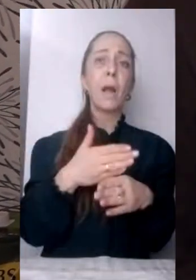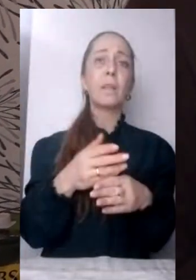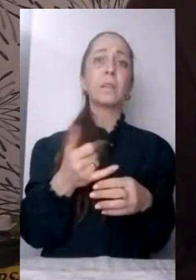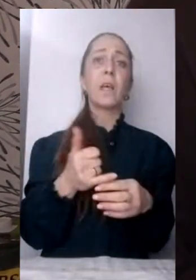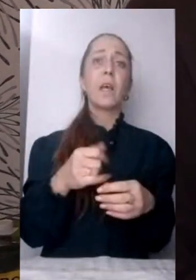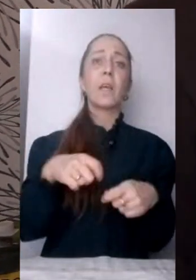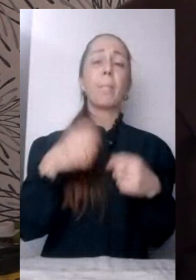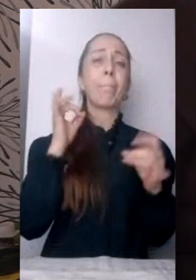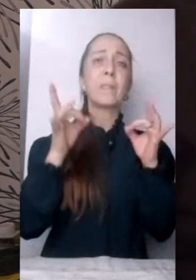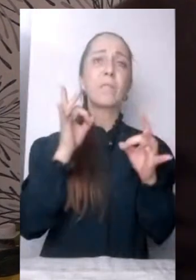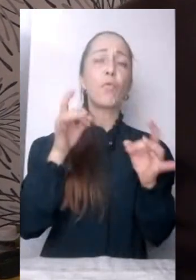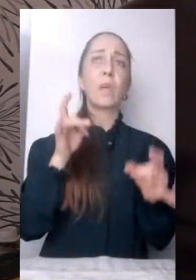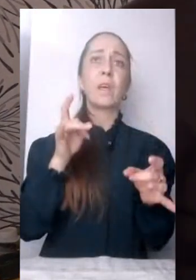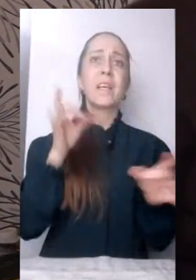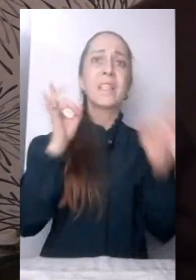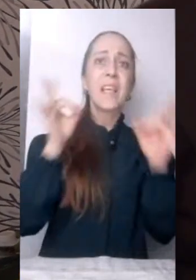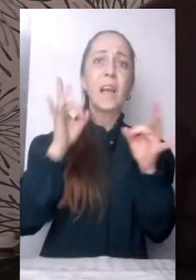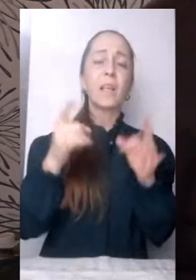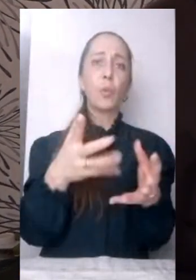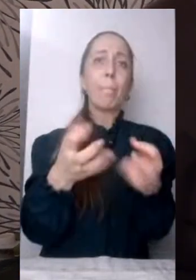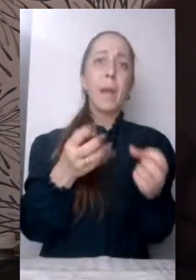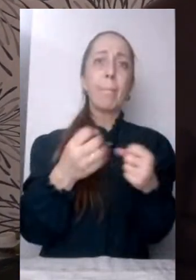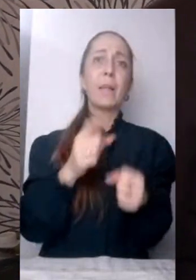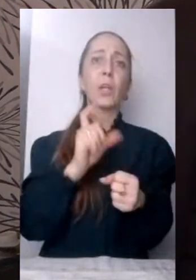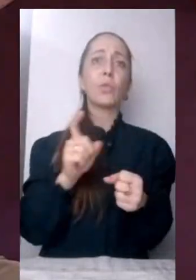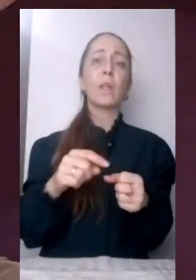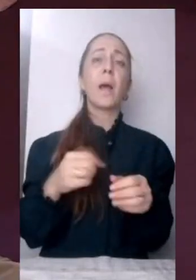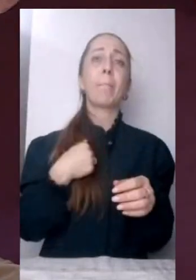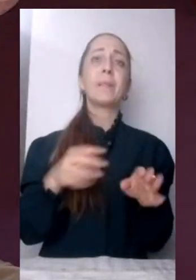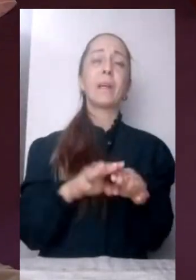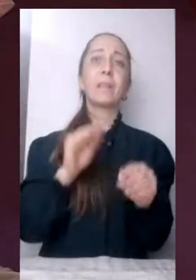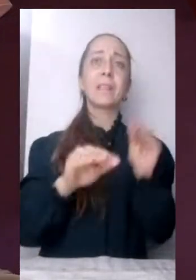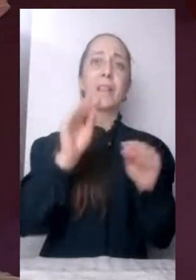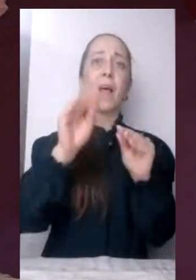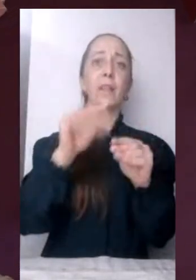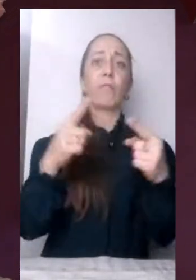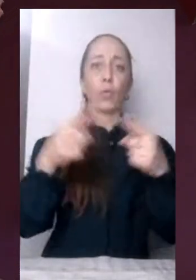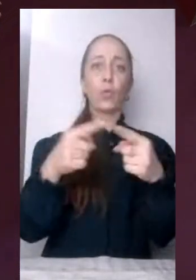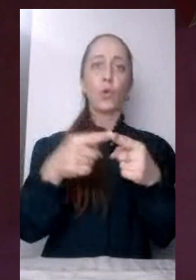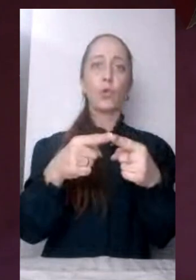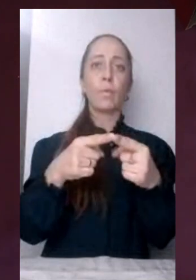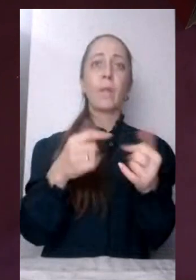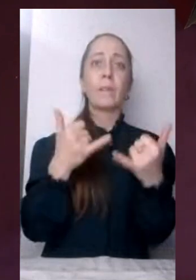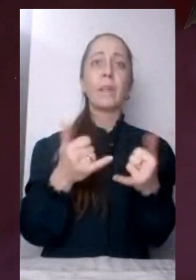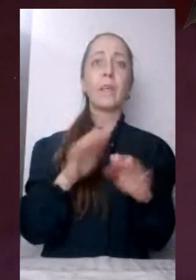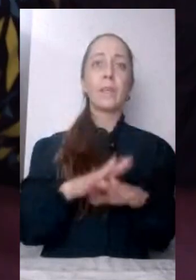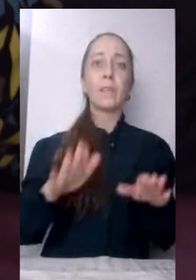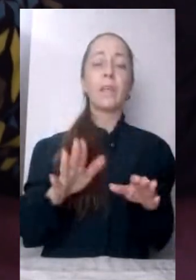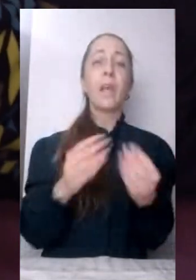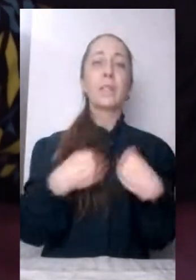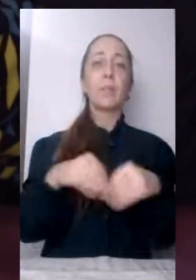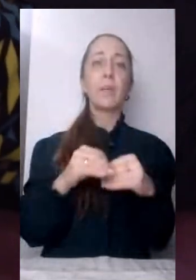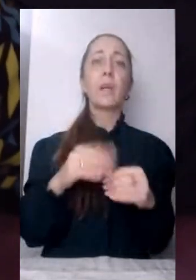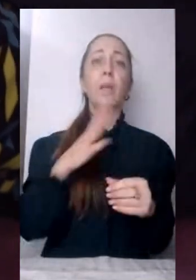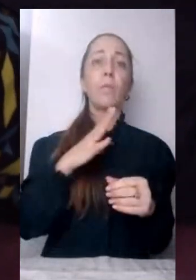щоб приймати людей. То ми їх так склали тут в куточку. Нині діти-подружжя перебувають в іншій частині будинку, аби